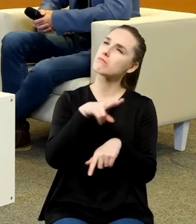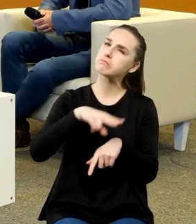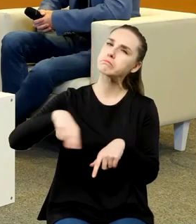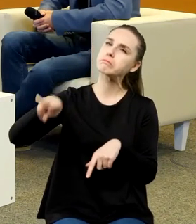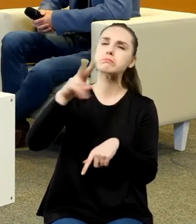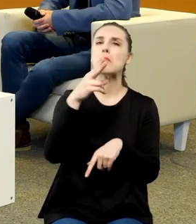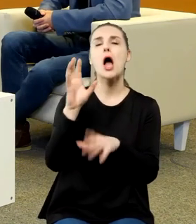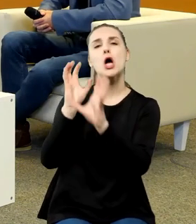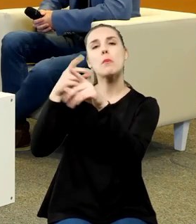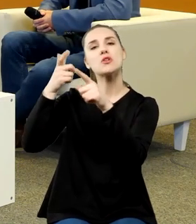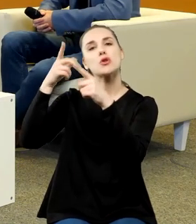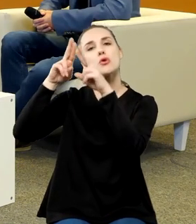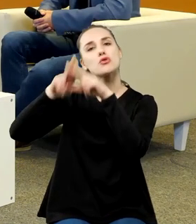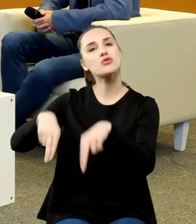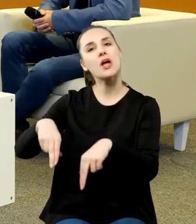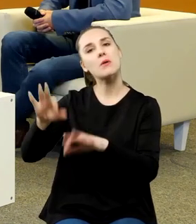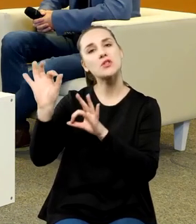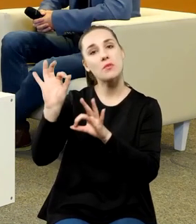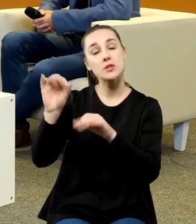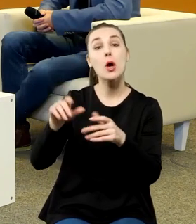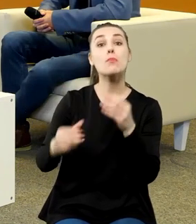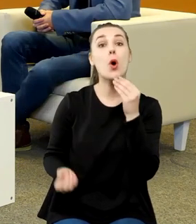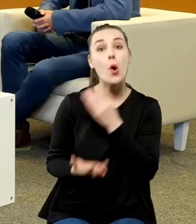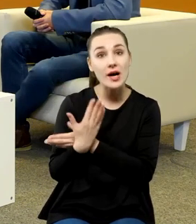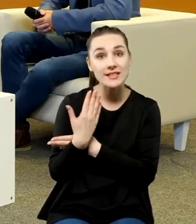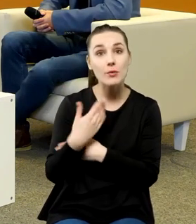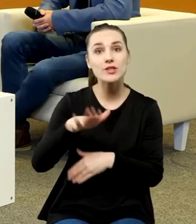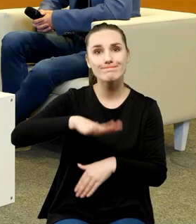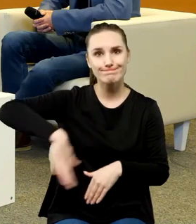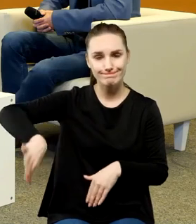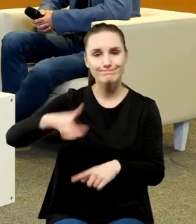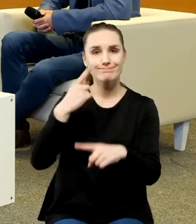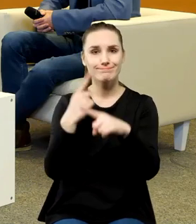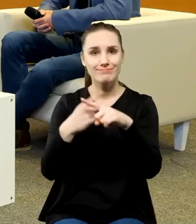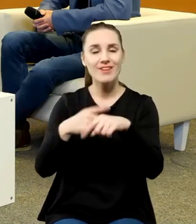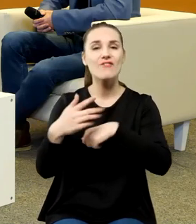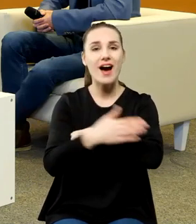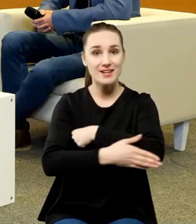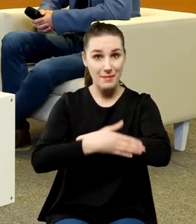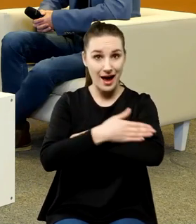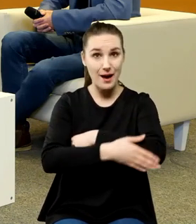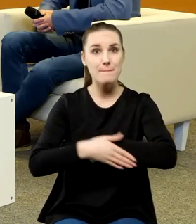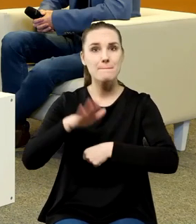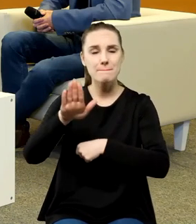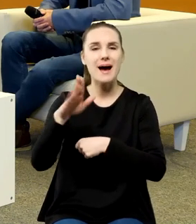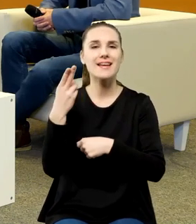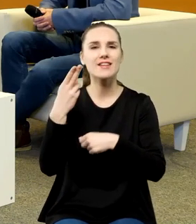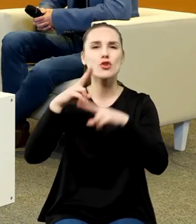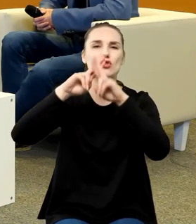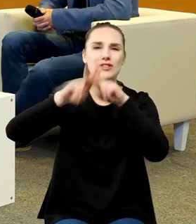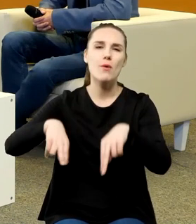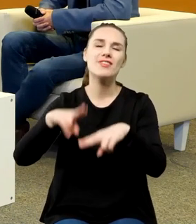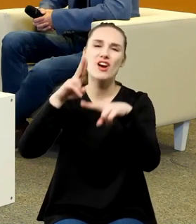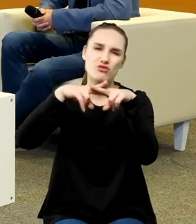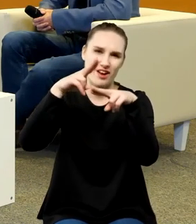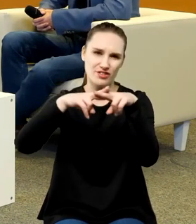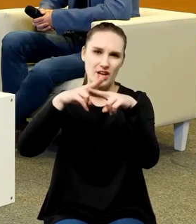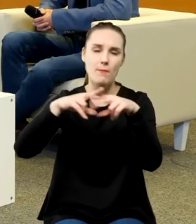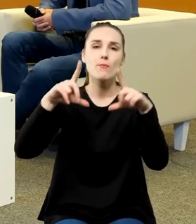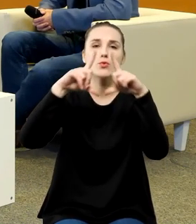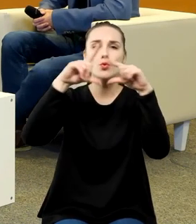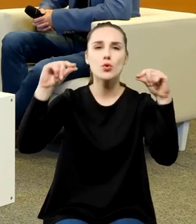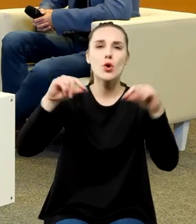Koperniku zostało. I okazało się, że kanonicy warmińscy mieli jeszcze jeden z instrumentów Kopernika, tak zwany trójkąt